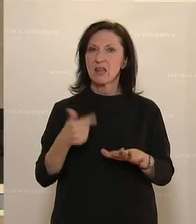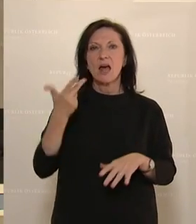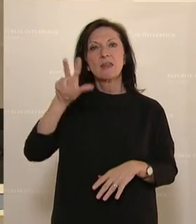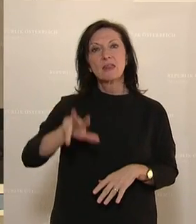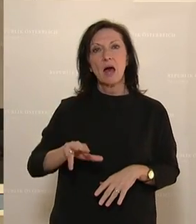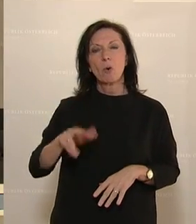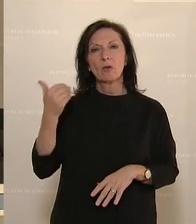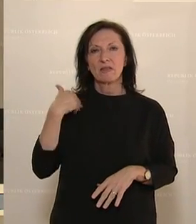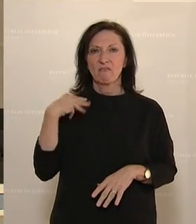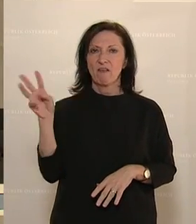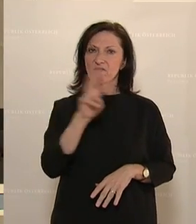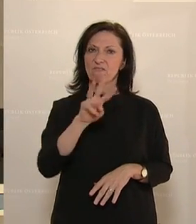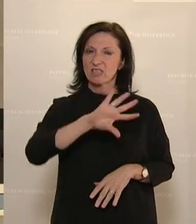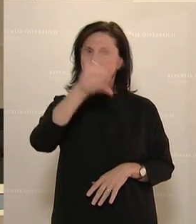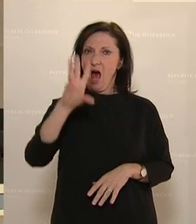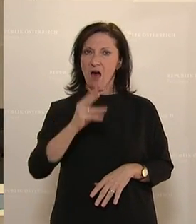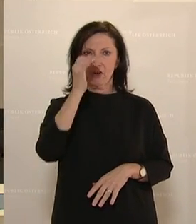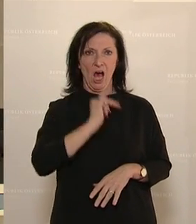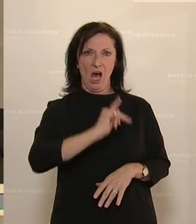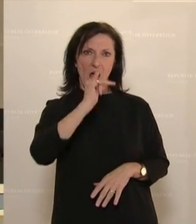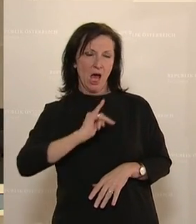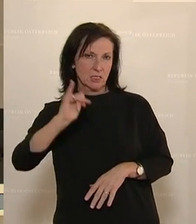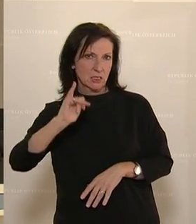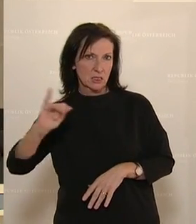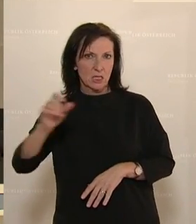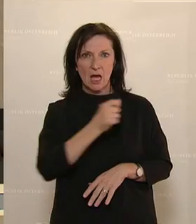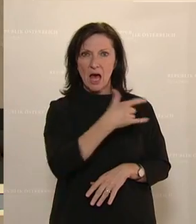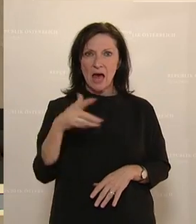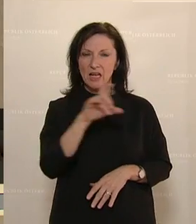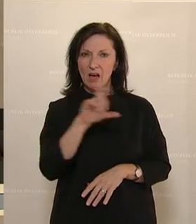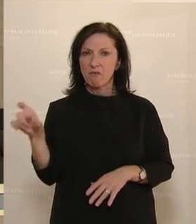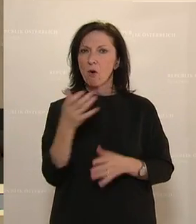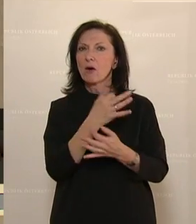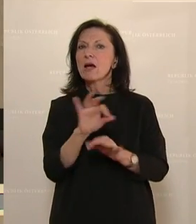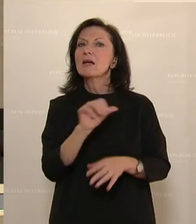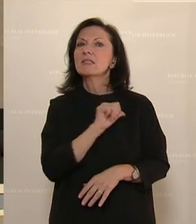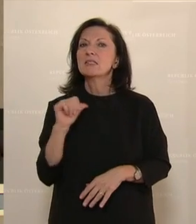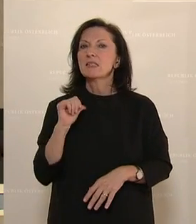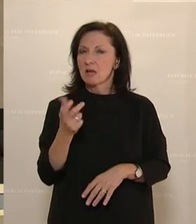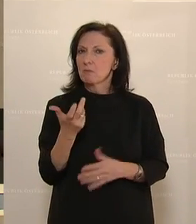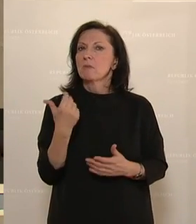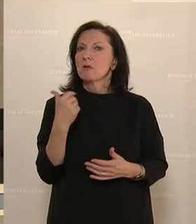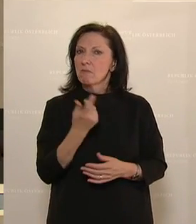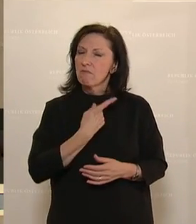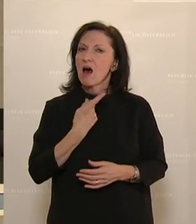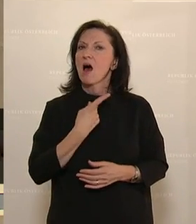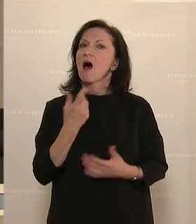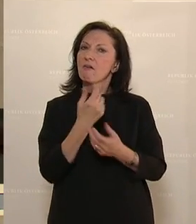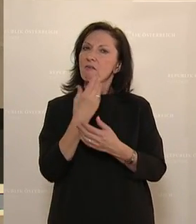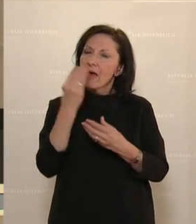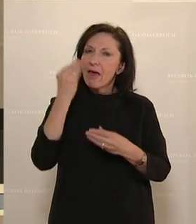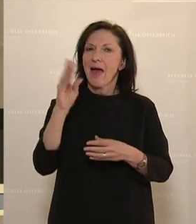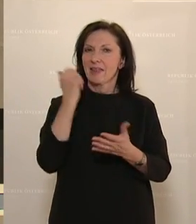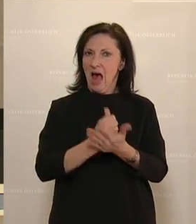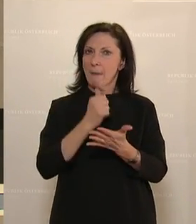Monate durch Westafrika gereist. Einige Wochen habe ich als Volontärin in einer Buschklinik in Gambia gearbeitet. Und es